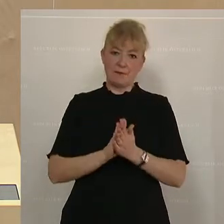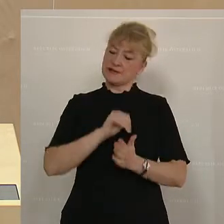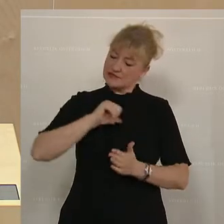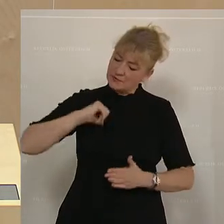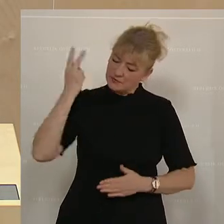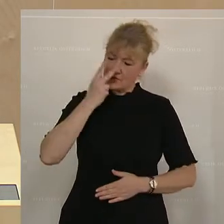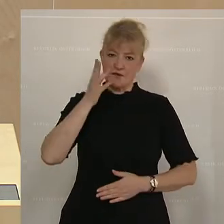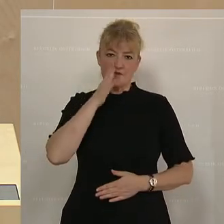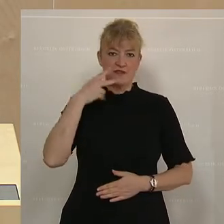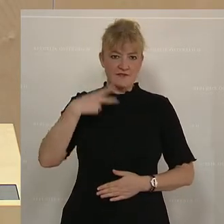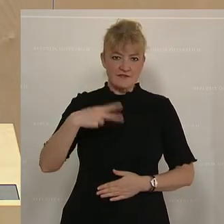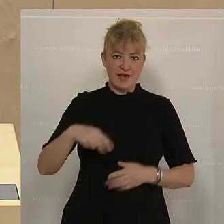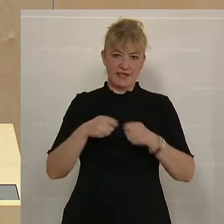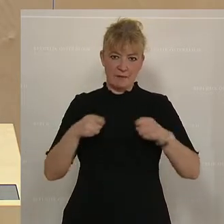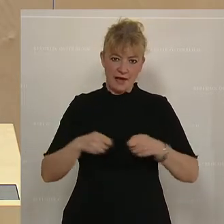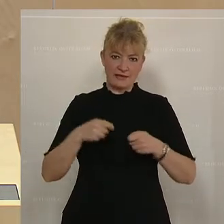weitere folgen.